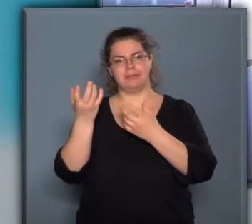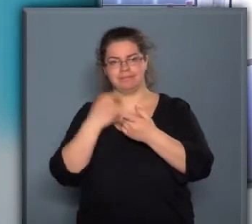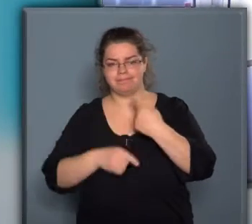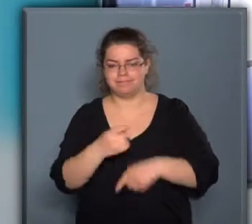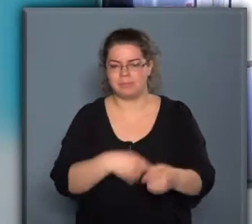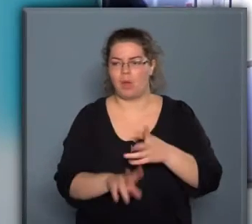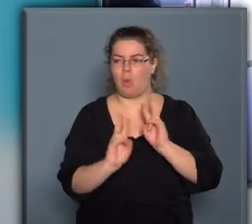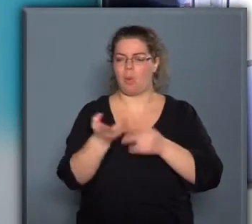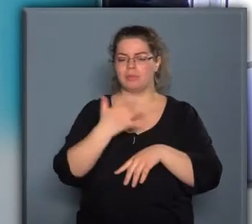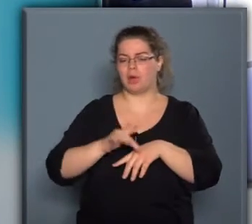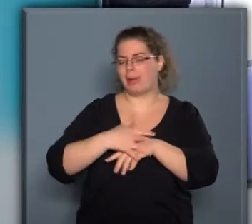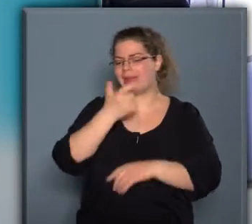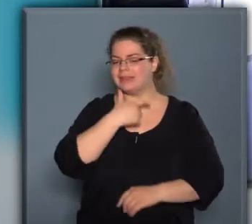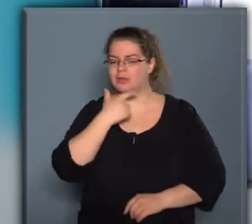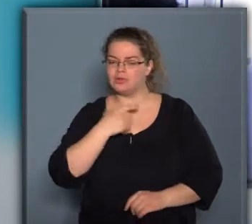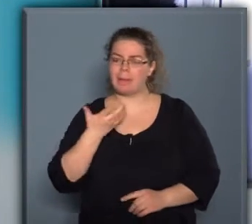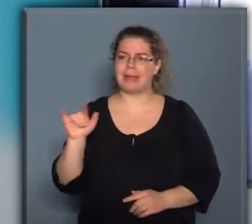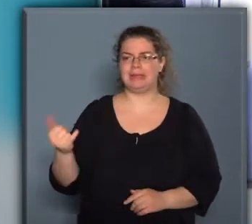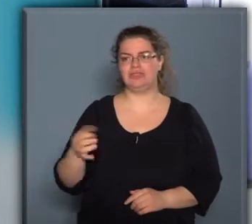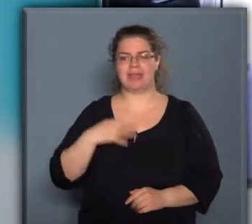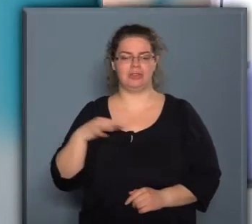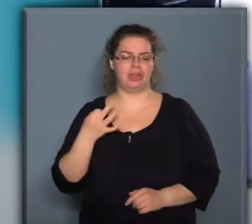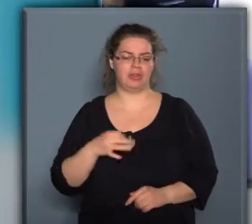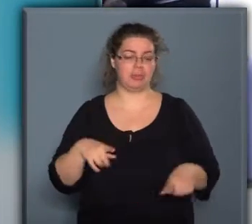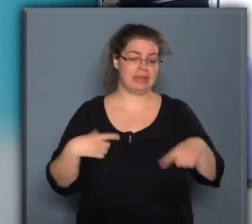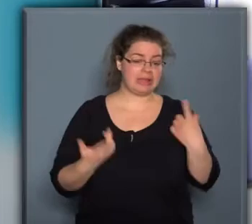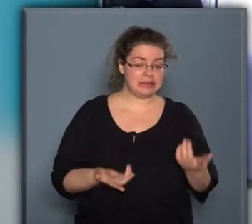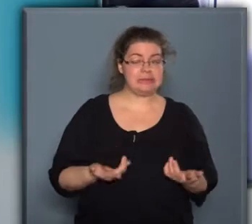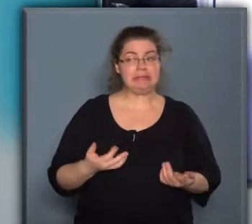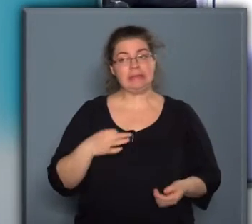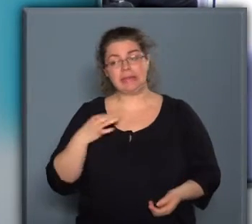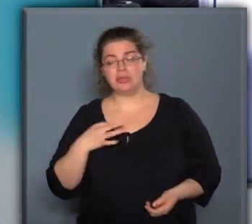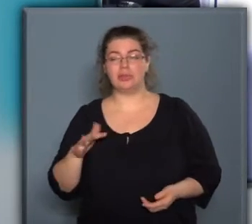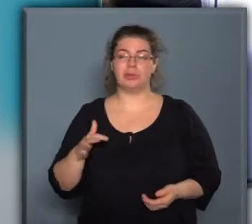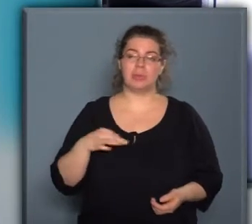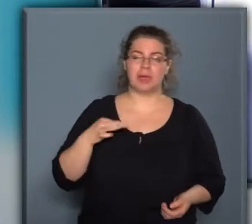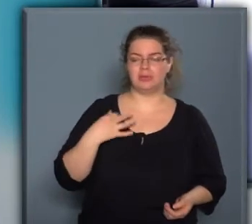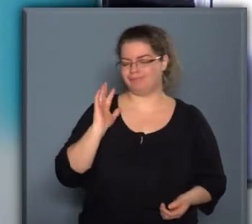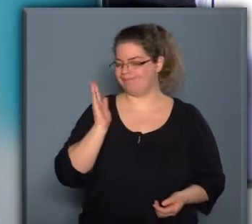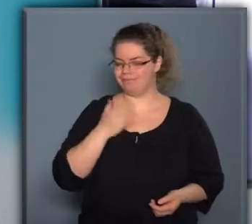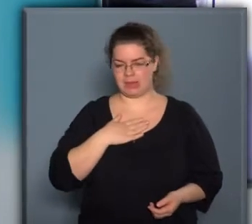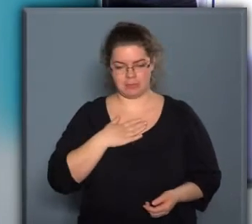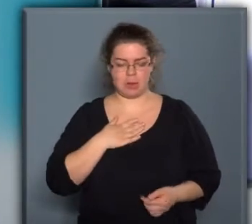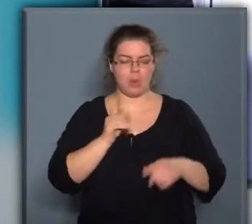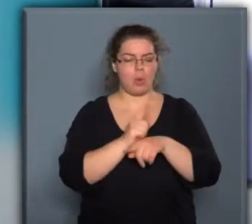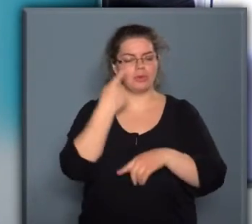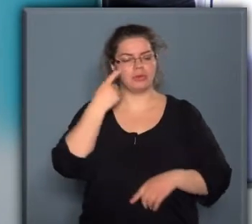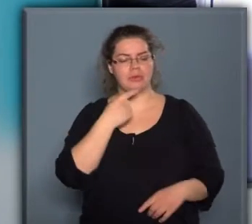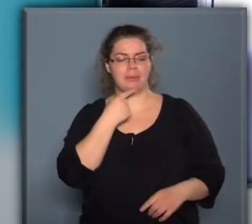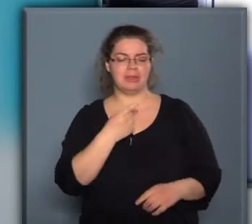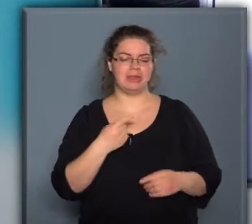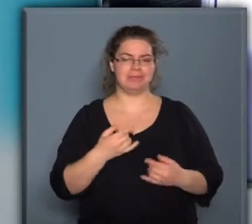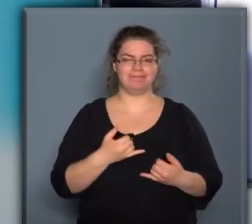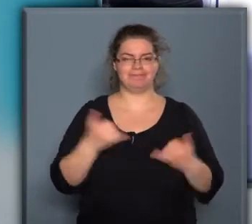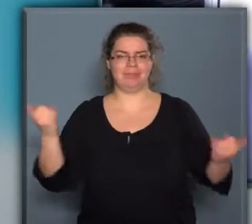hogy próbálnak az időskorúak is egy kicsit egészségesebben élni? Hát, hogy egészségesebb, vagy nem egészségesebb, azt nem tudom, esetleg úgy tudám fogalmazni, hogy